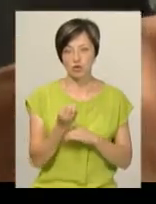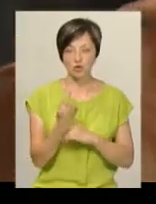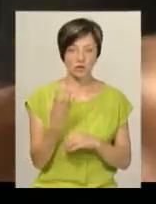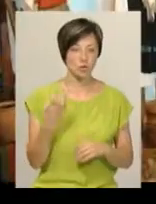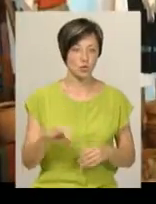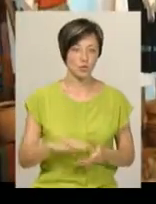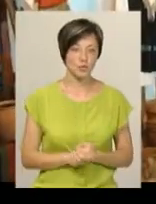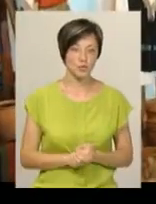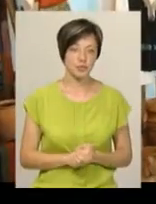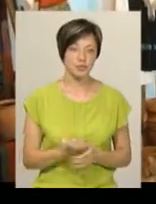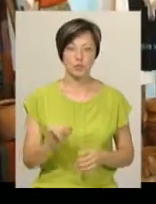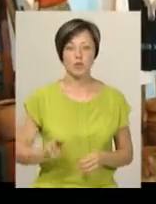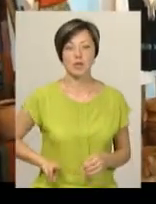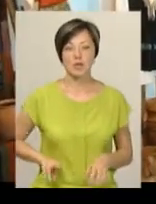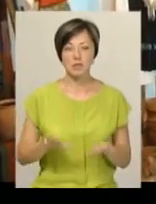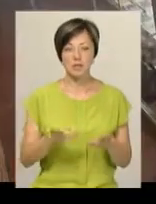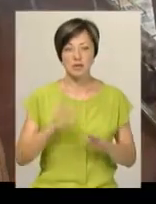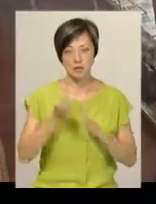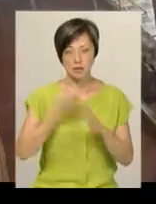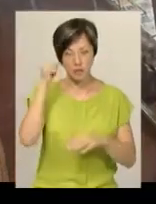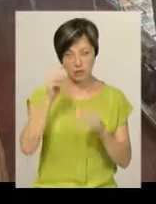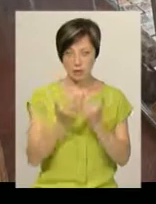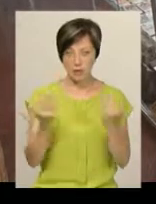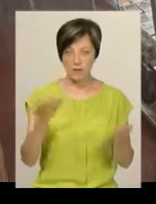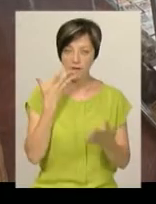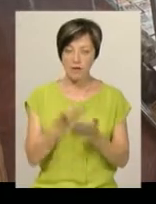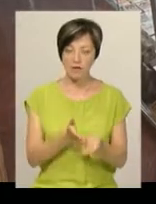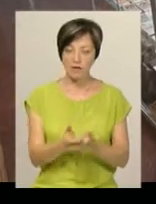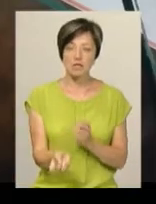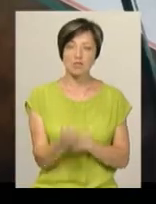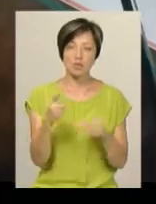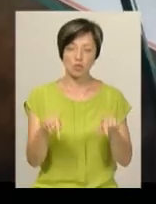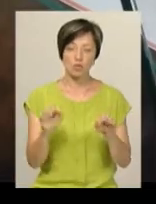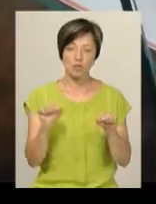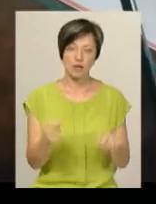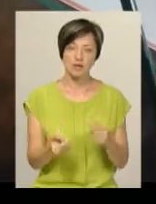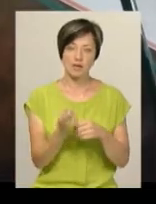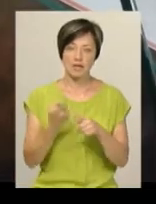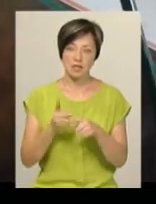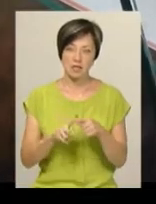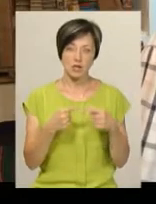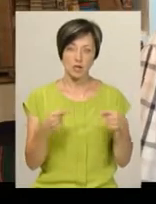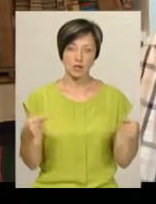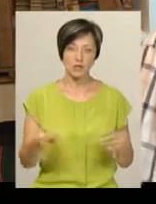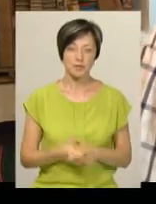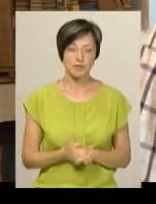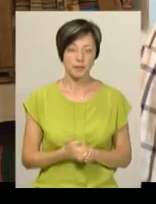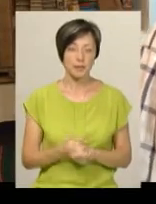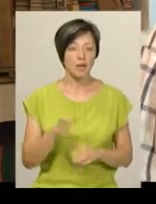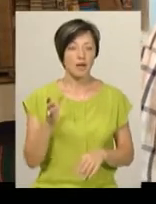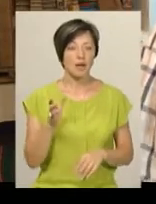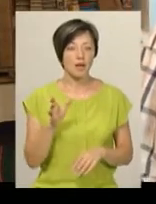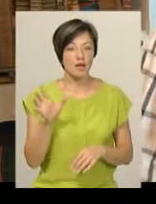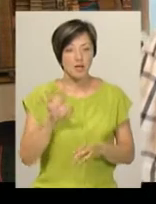століття. У директора місцевого краєзнавчого музею є власна версія, звідки тут могли з'явитися ці речі. Скоріше всього, що це